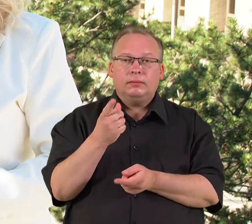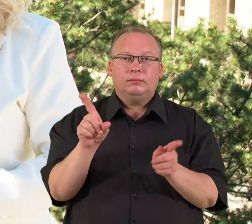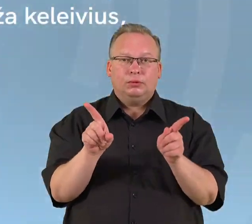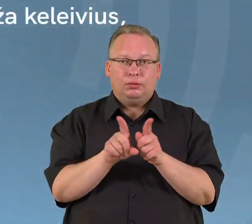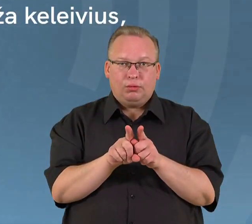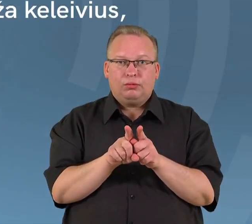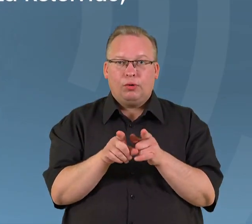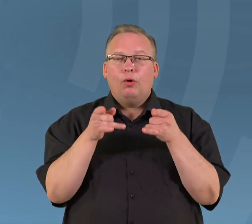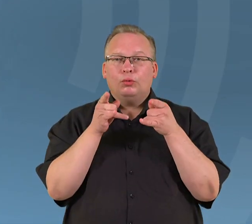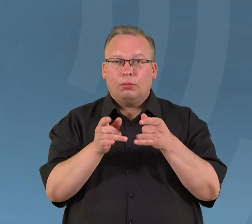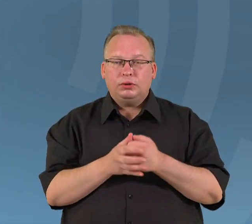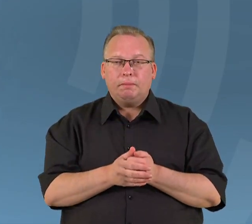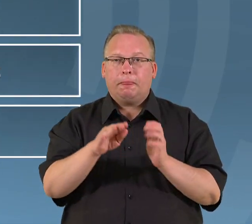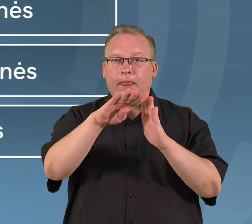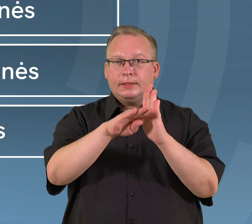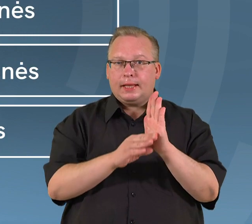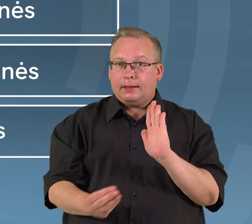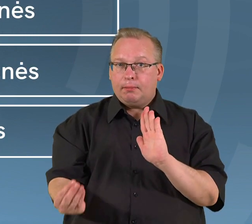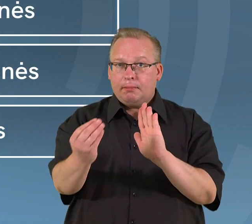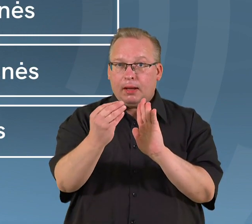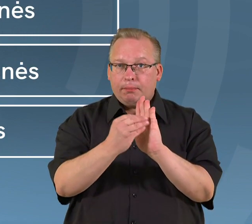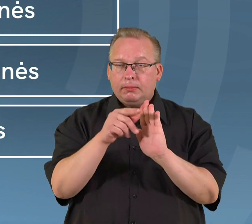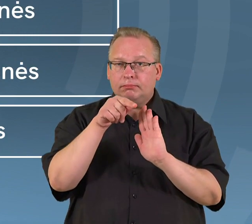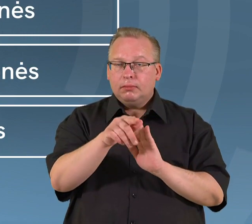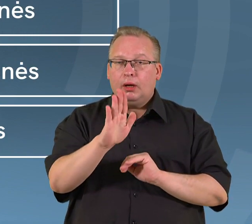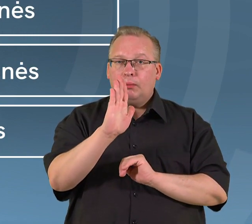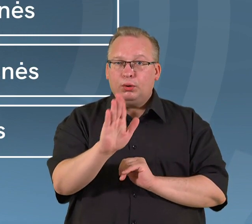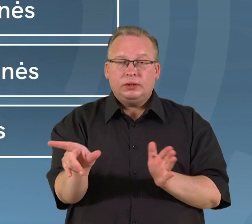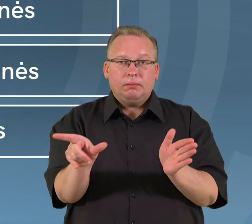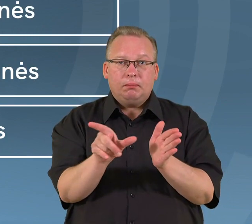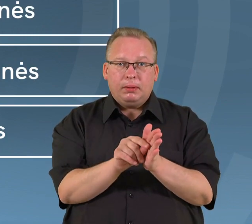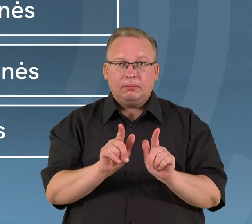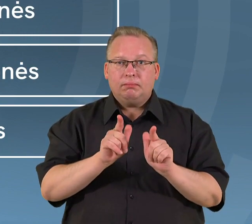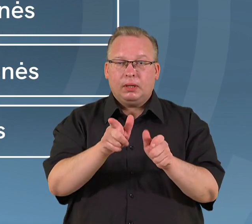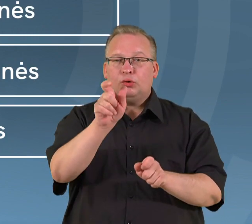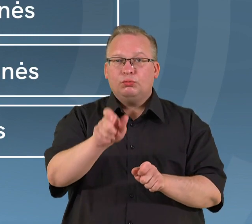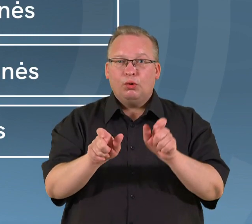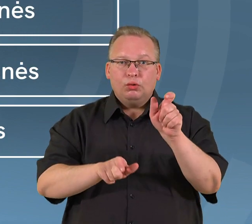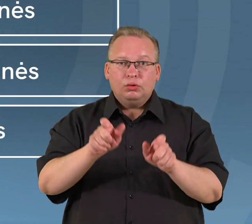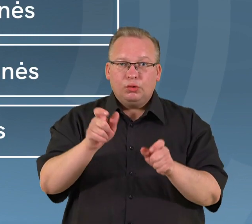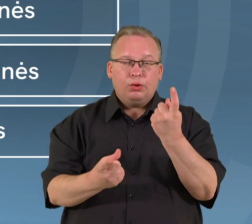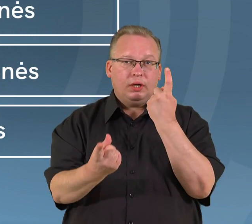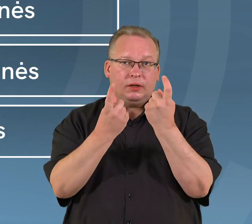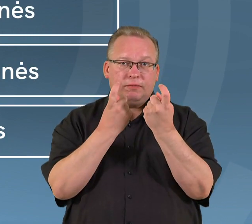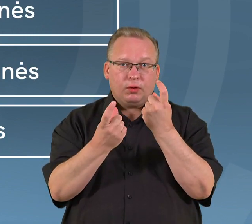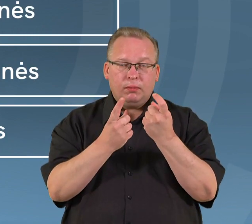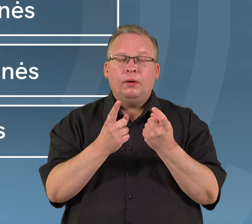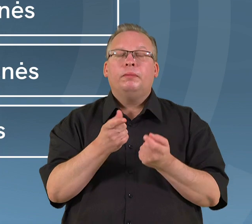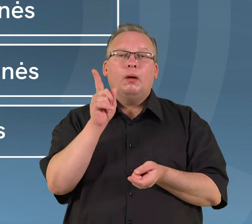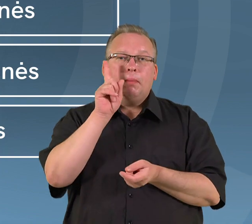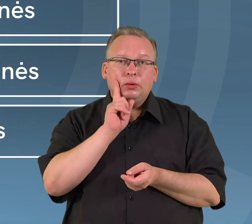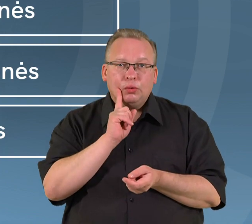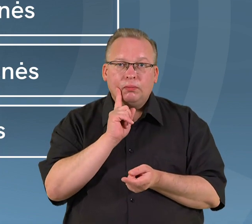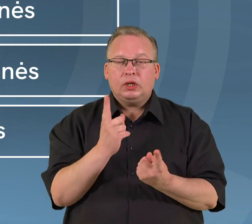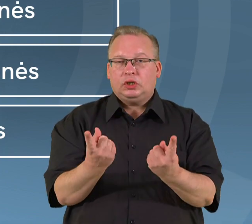priemonės. Įstatyme numatoma, kad dabar šiuose priemonėse turės būti įrengtos asmenų informavimo, mobilumo užtikrinimo